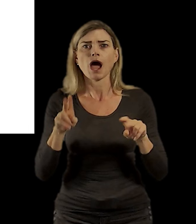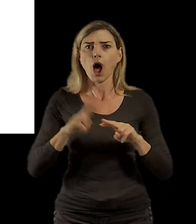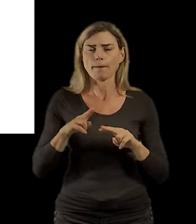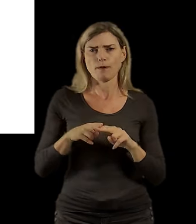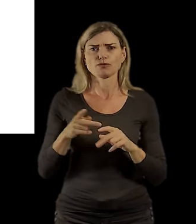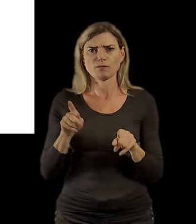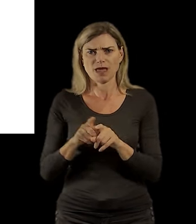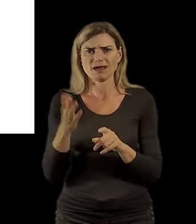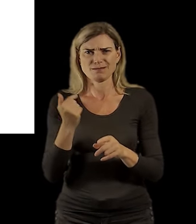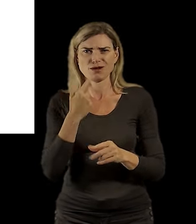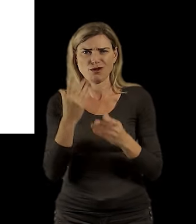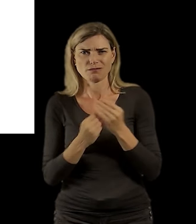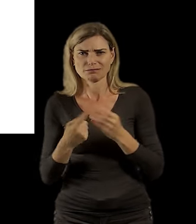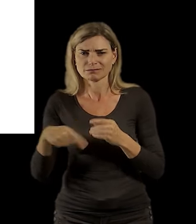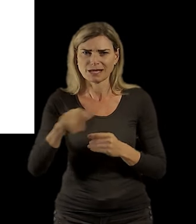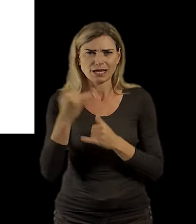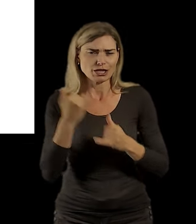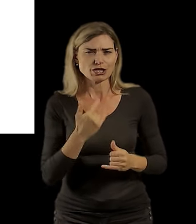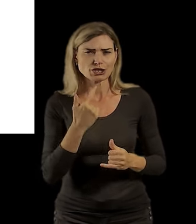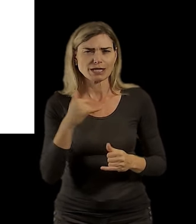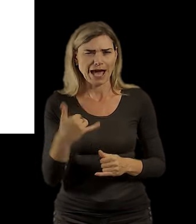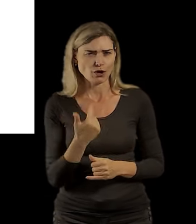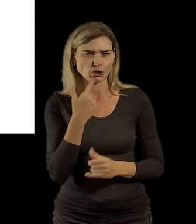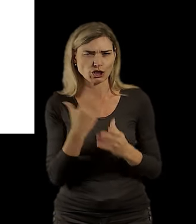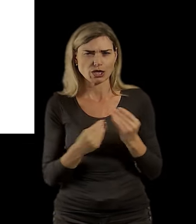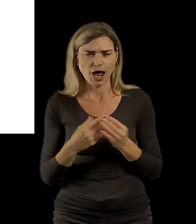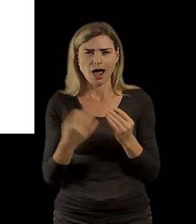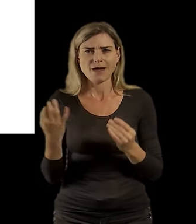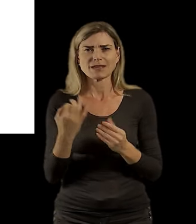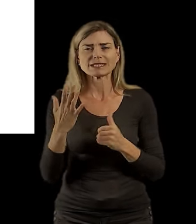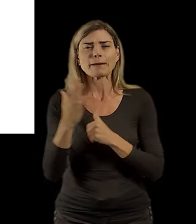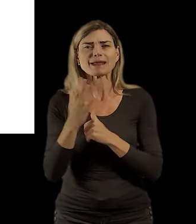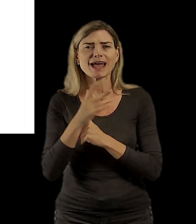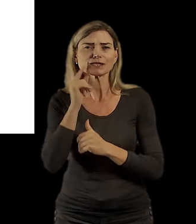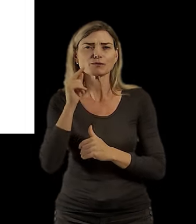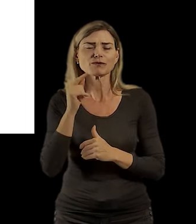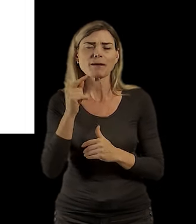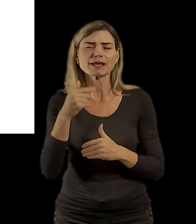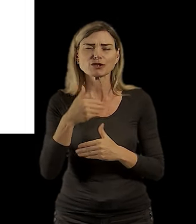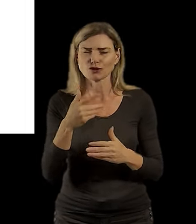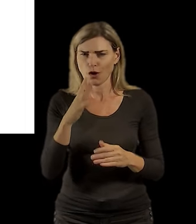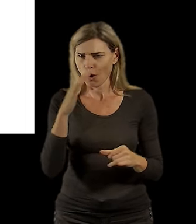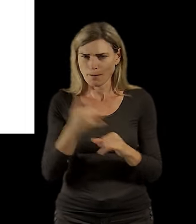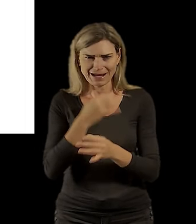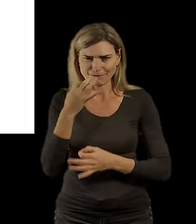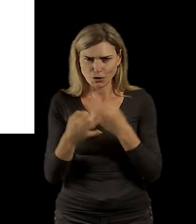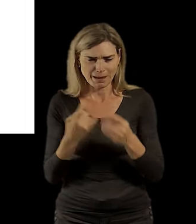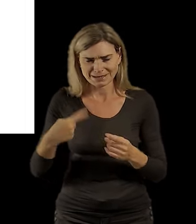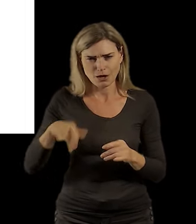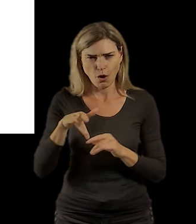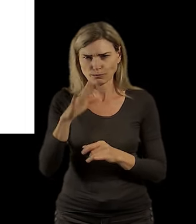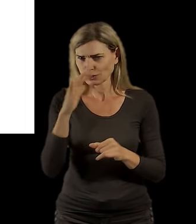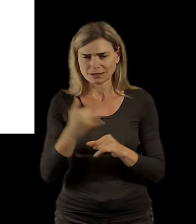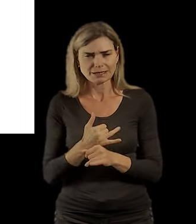tady zmiňoval už Jirka Jaroš o tom 15-minutovém městě, že to je vlastně